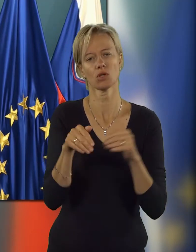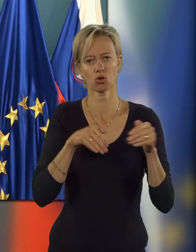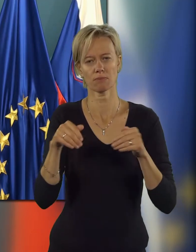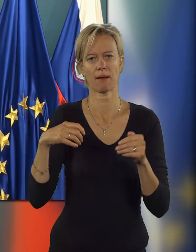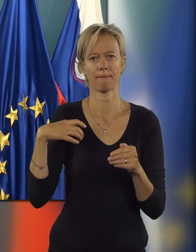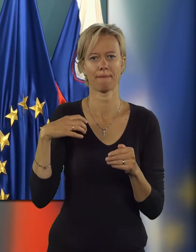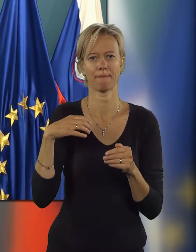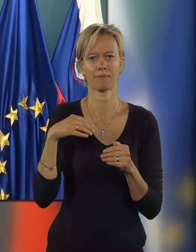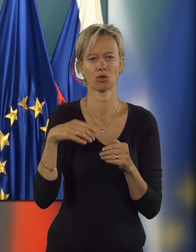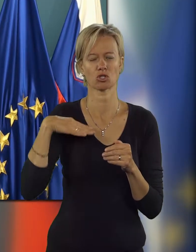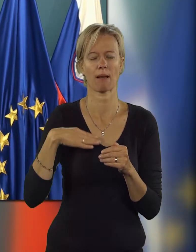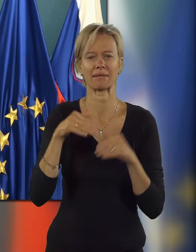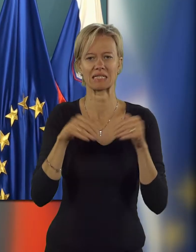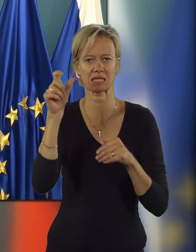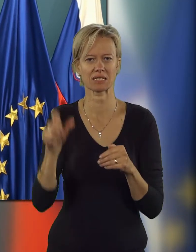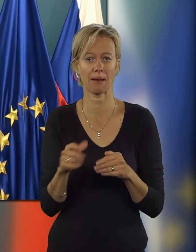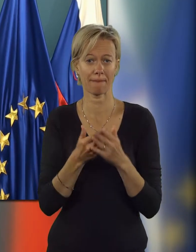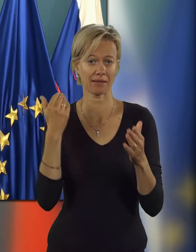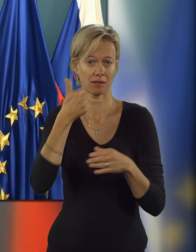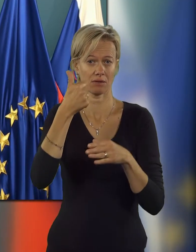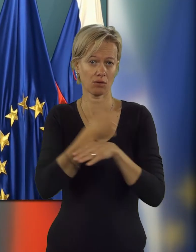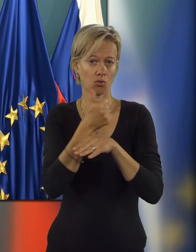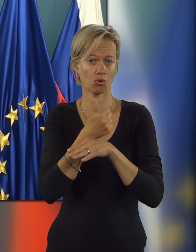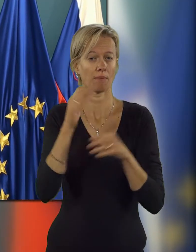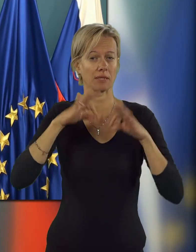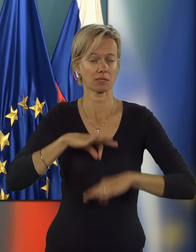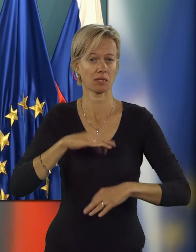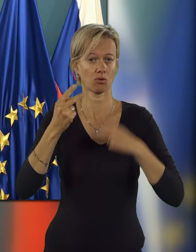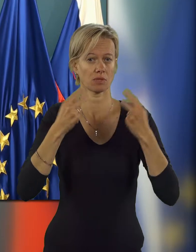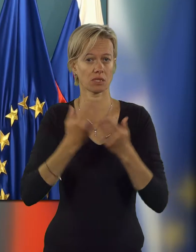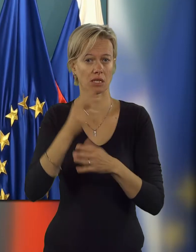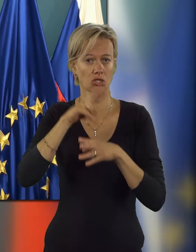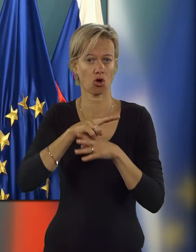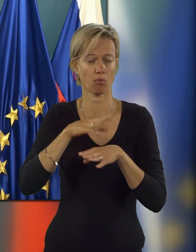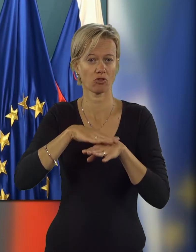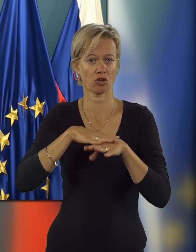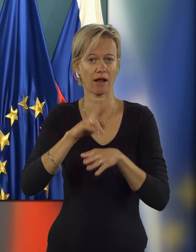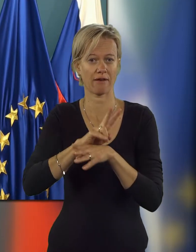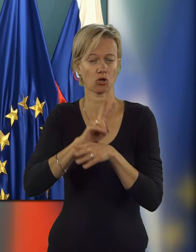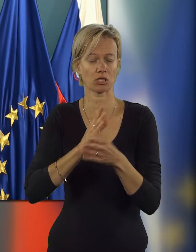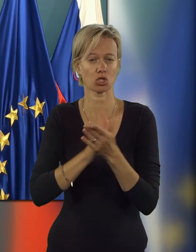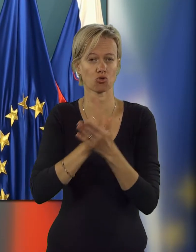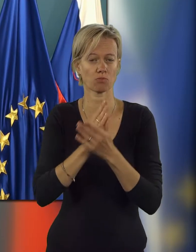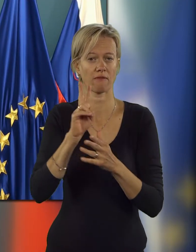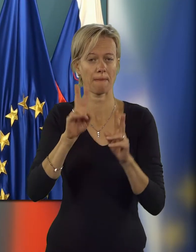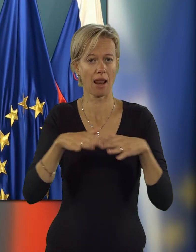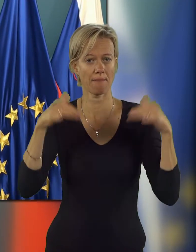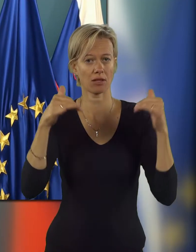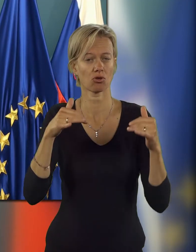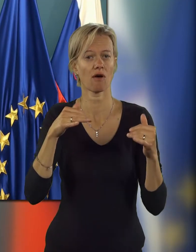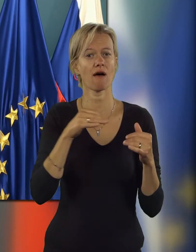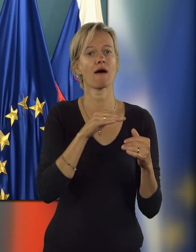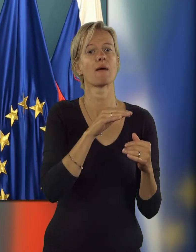Gospa ministrica, pred dobro uro je v bistvu predsednik komisija za nadzor varnostnih in obvečevalnih služb v